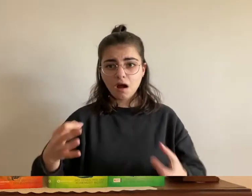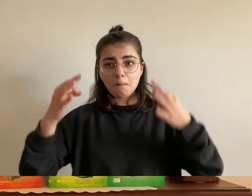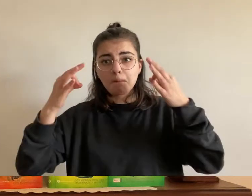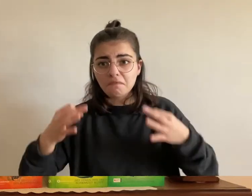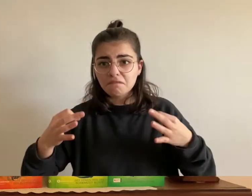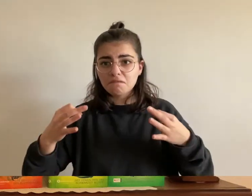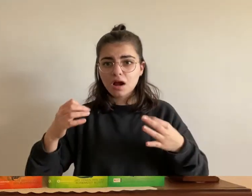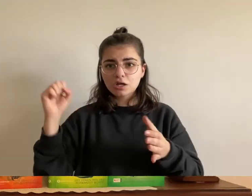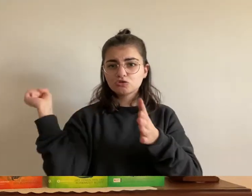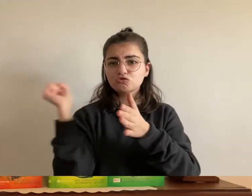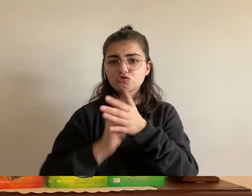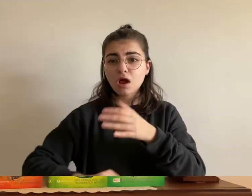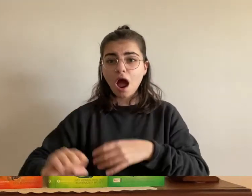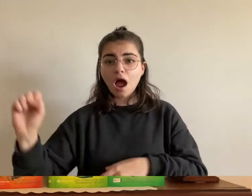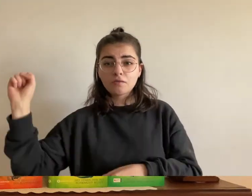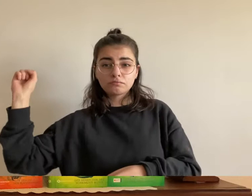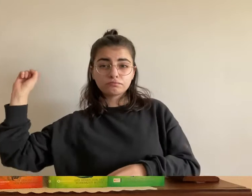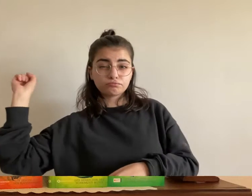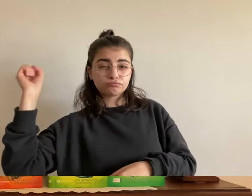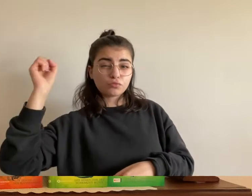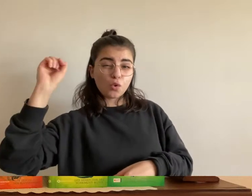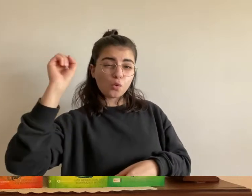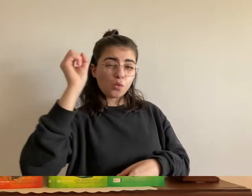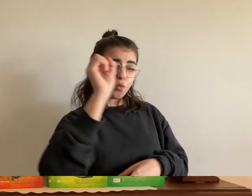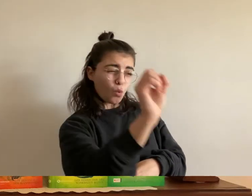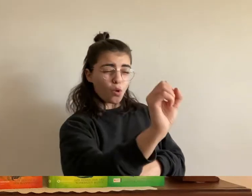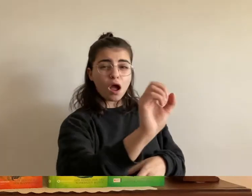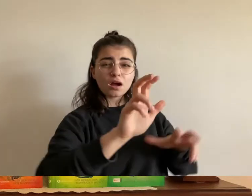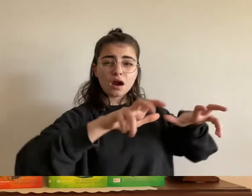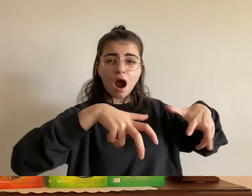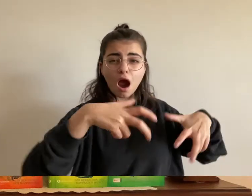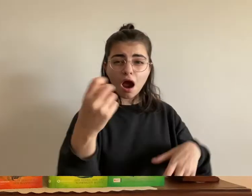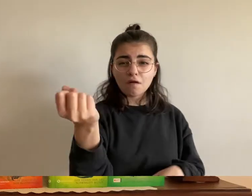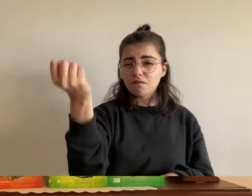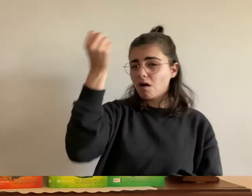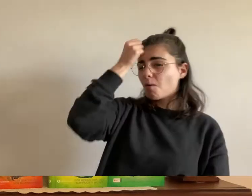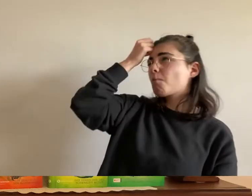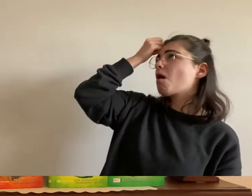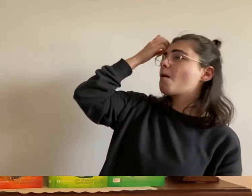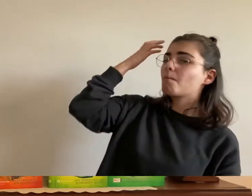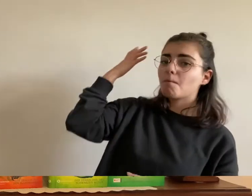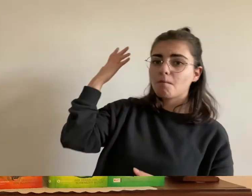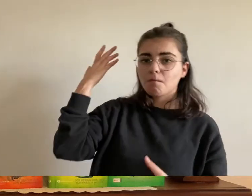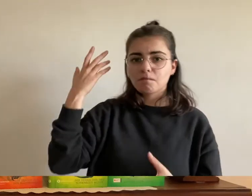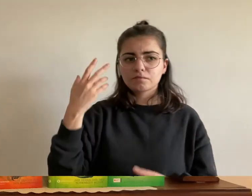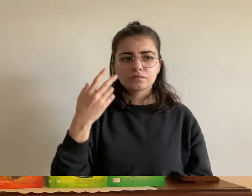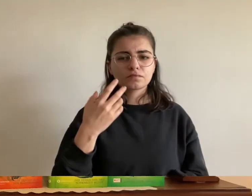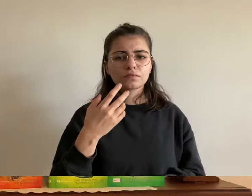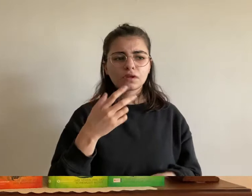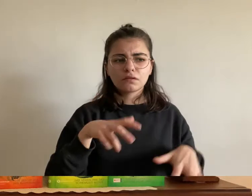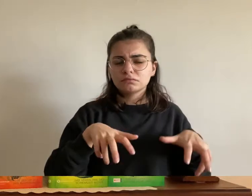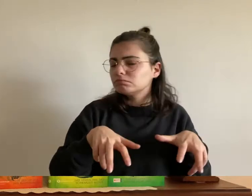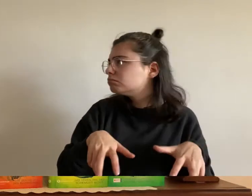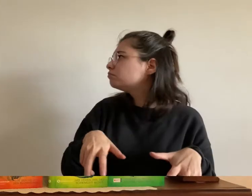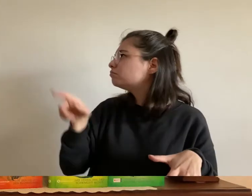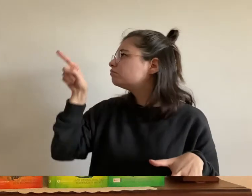vogelwesen sich um und richtete seine türkisfarbenen augen auf greta die den stein geworfen hatte sie war mit kathlena aus dem